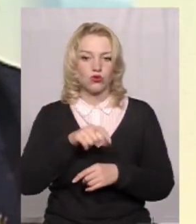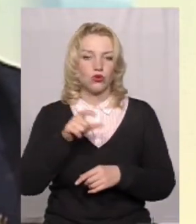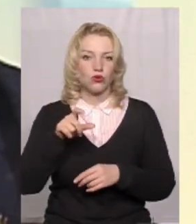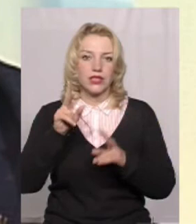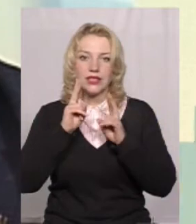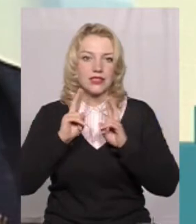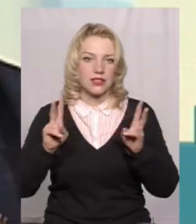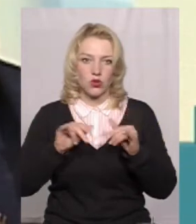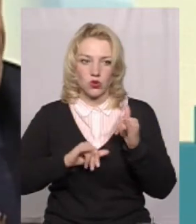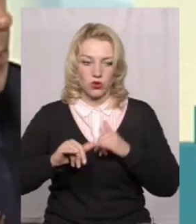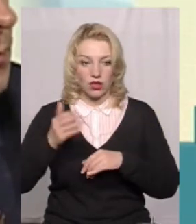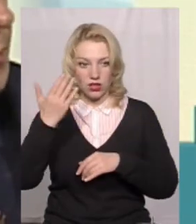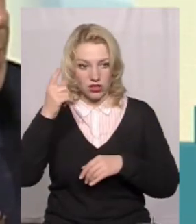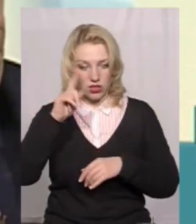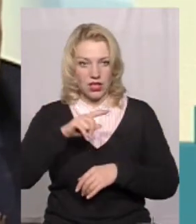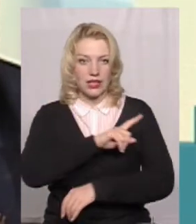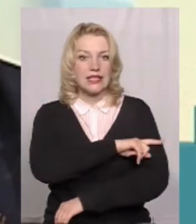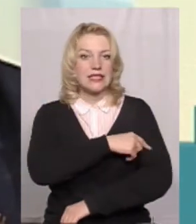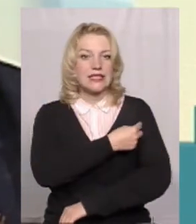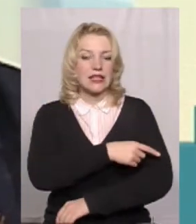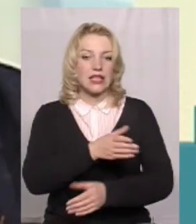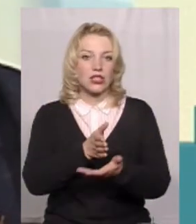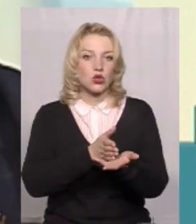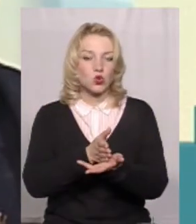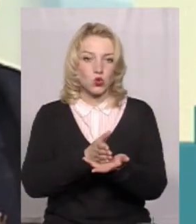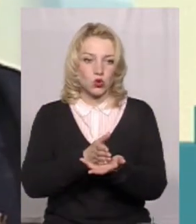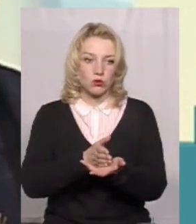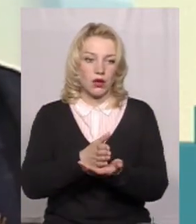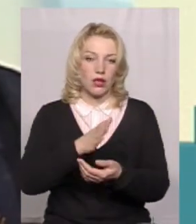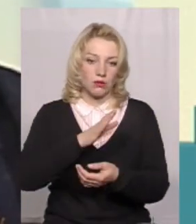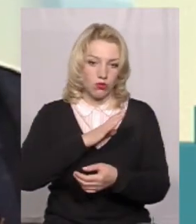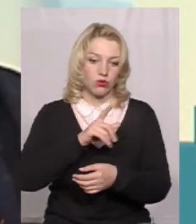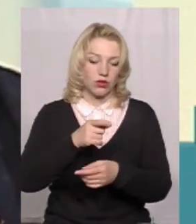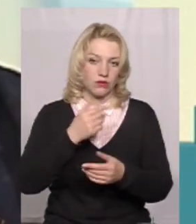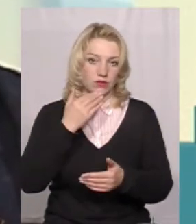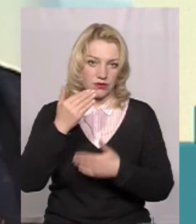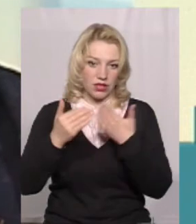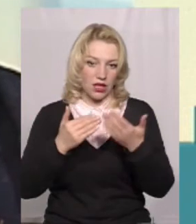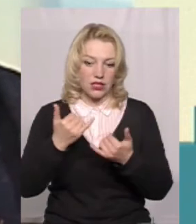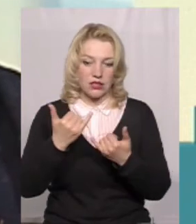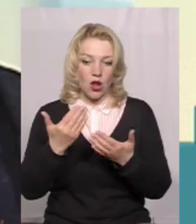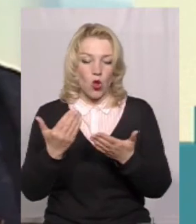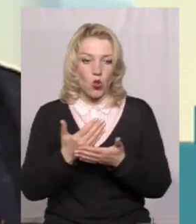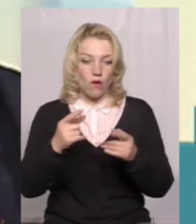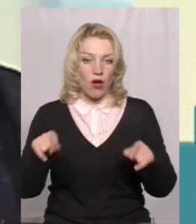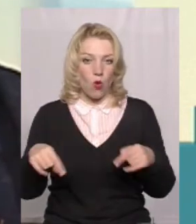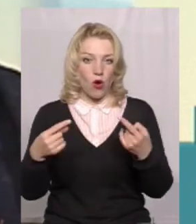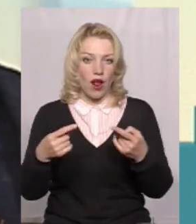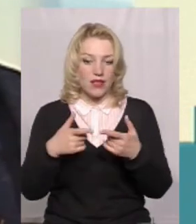не знають, куди. Раніше знали санітарні служби, вони були накатані, люди туди зверталися. Зараз нова організація,